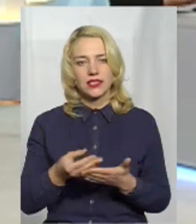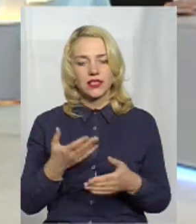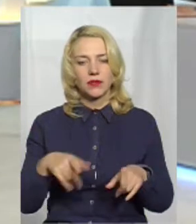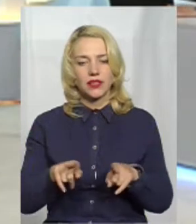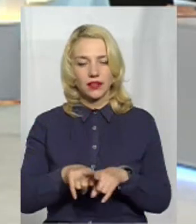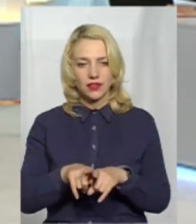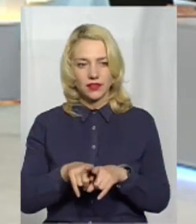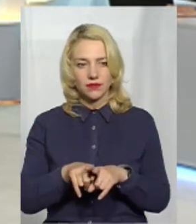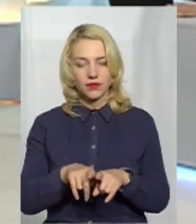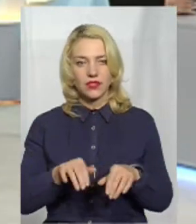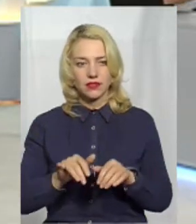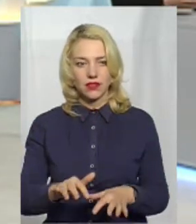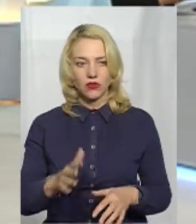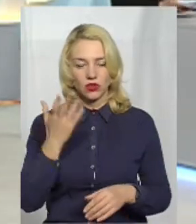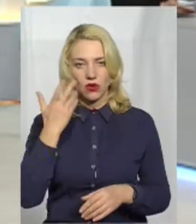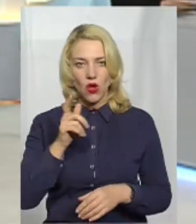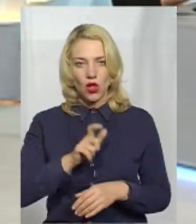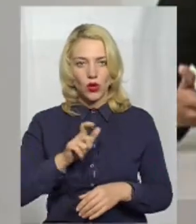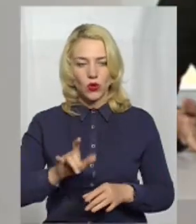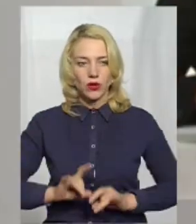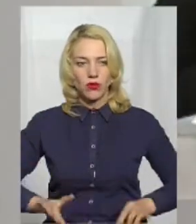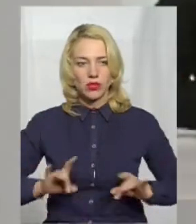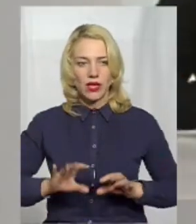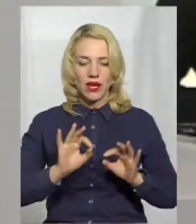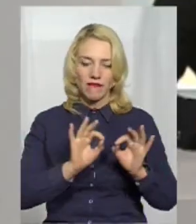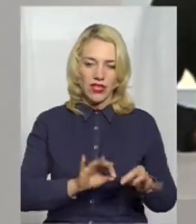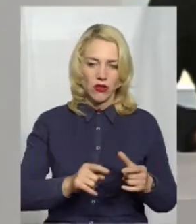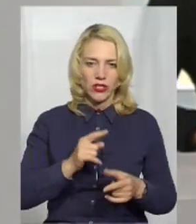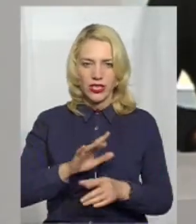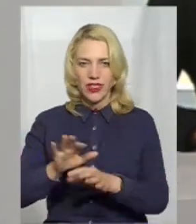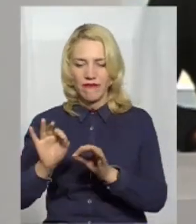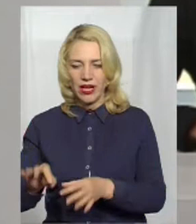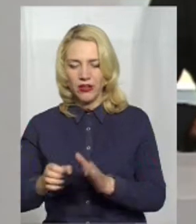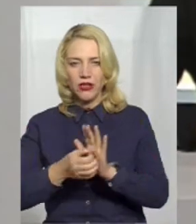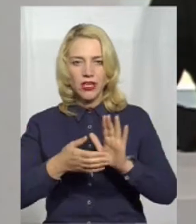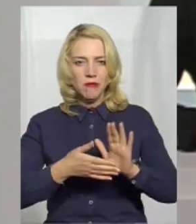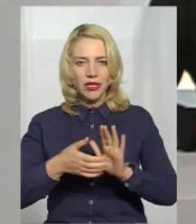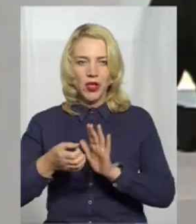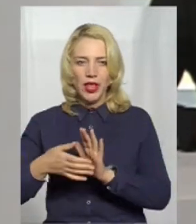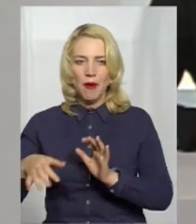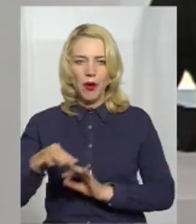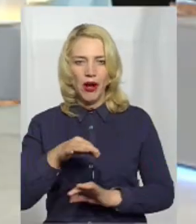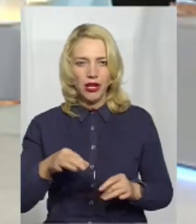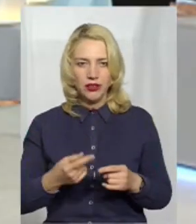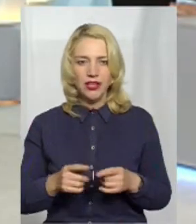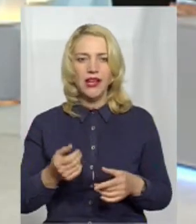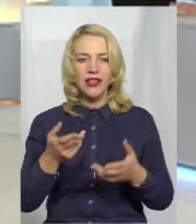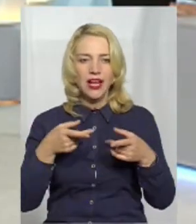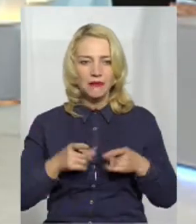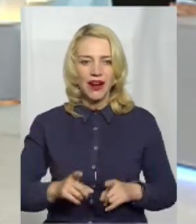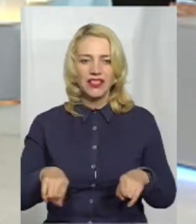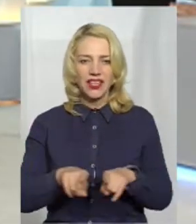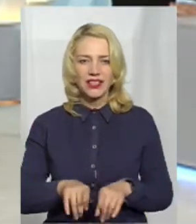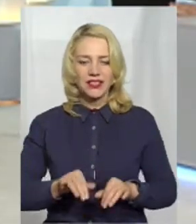такі заходи, коли людям розповідають, як вірно чи невірно записувати за гранти? Насправді, такі